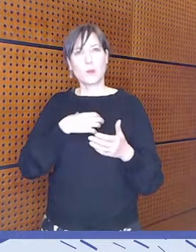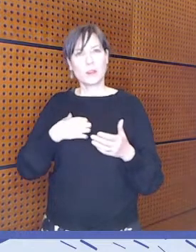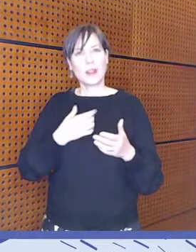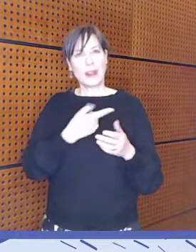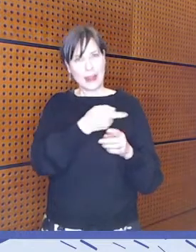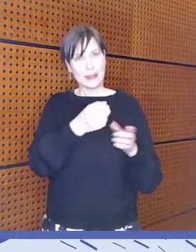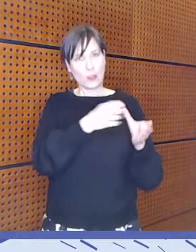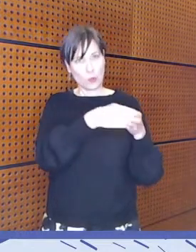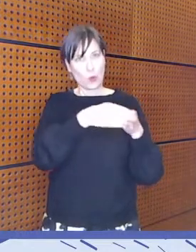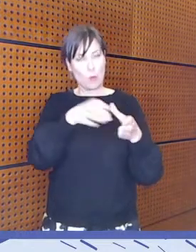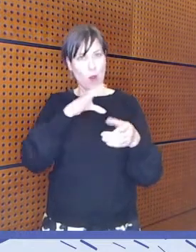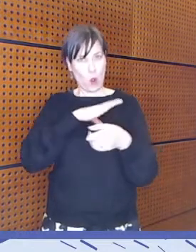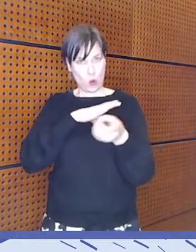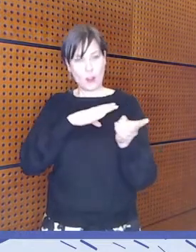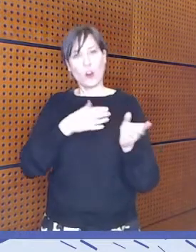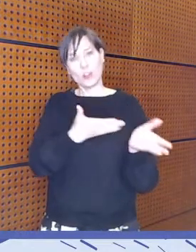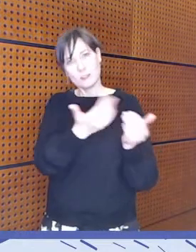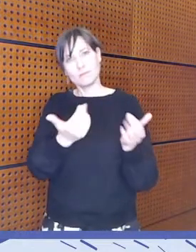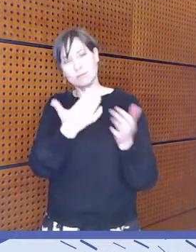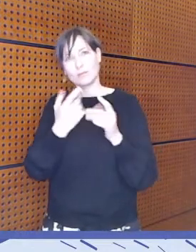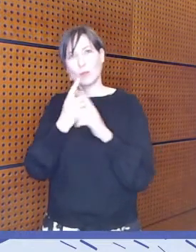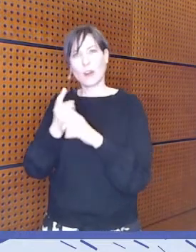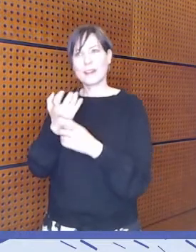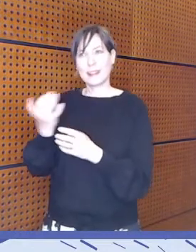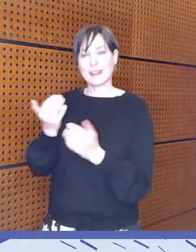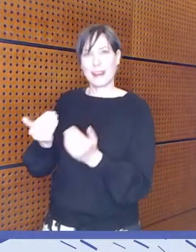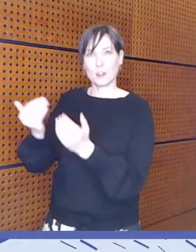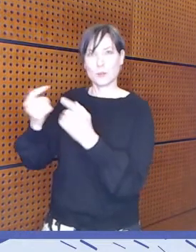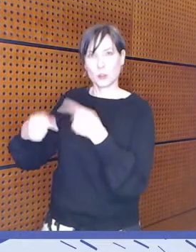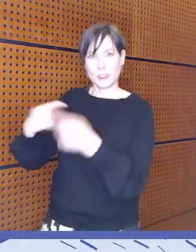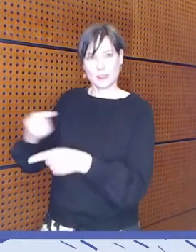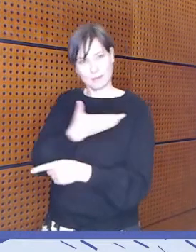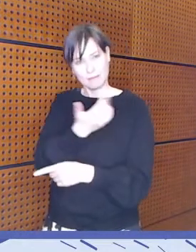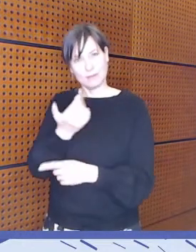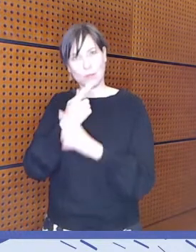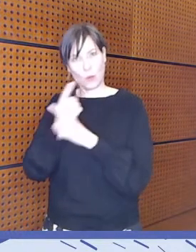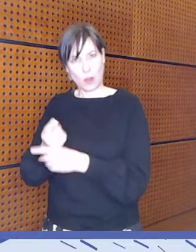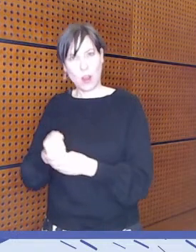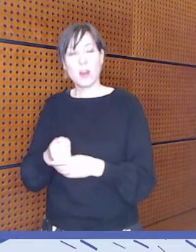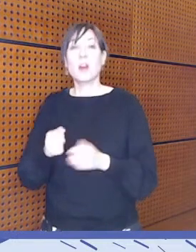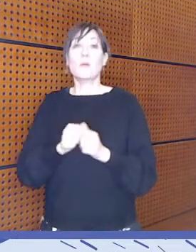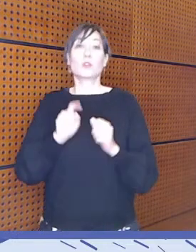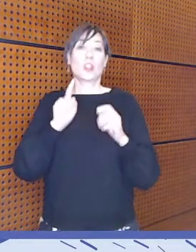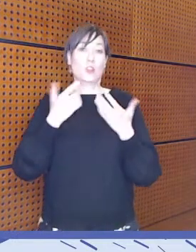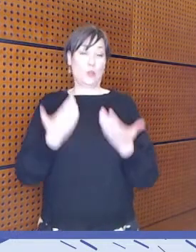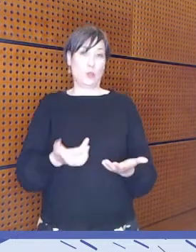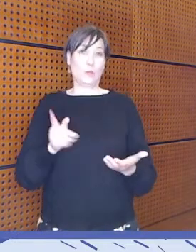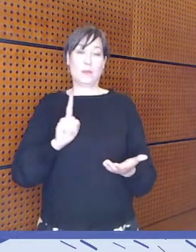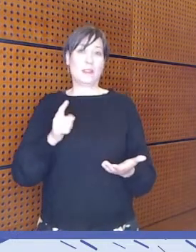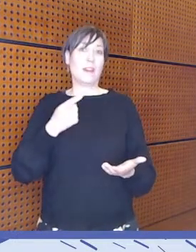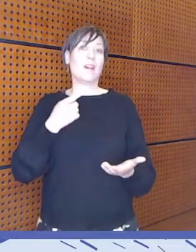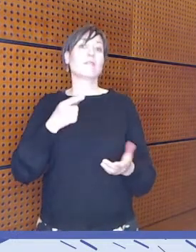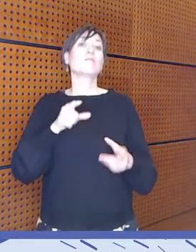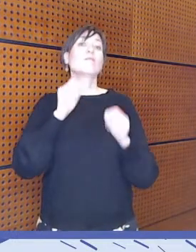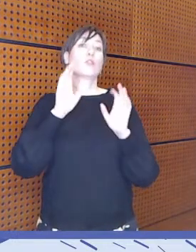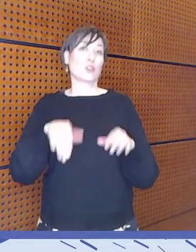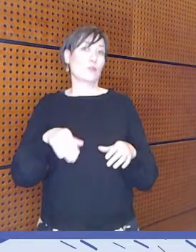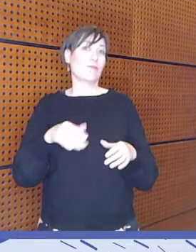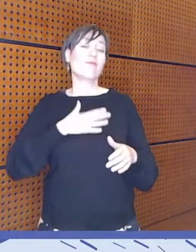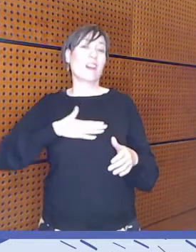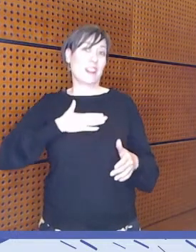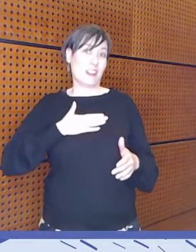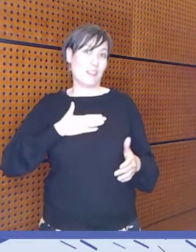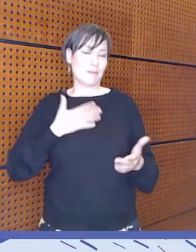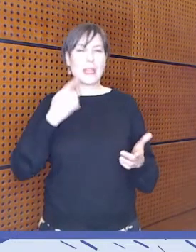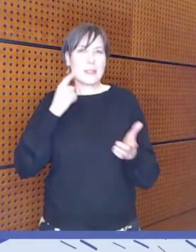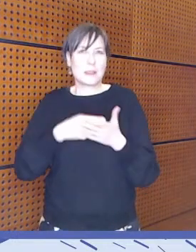erilaisiin digikehitysprosesseihin. Mutta se, mitä me ollaan kyllä nyt todettu, on valitettavasti se, että jos meillä on vaikka joku